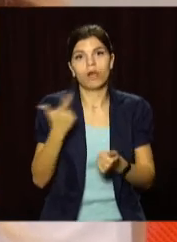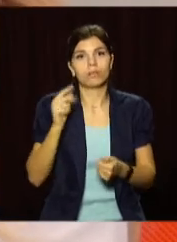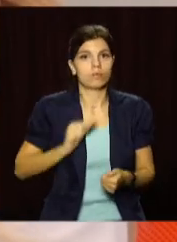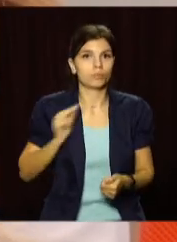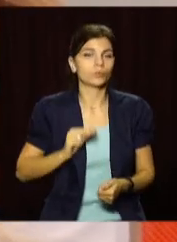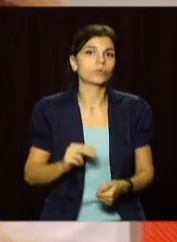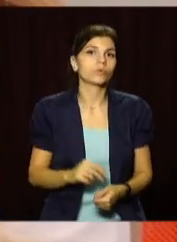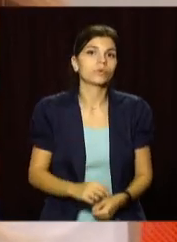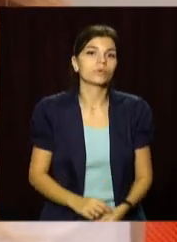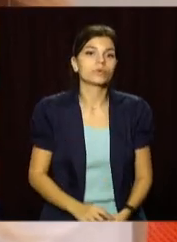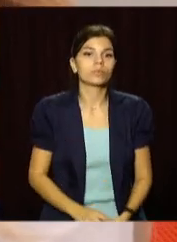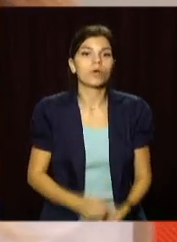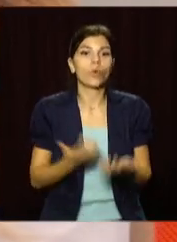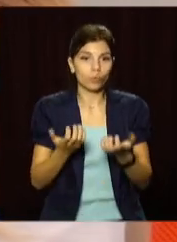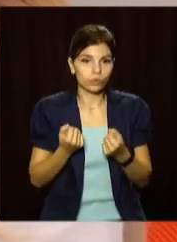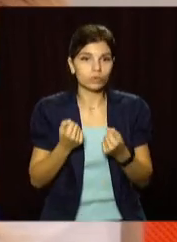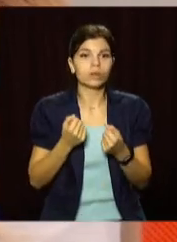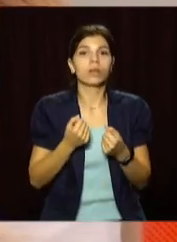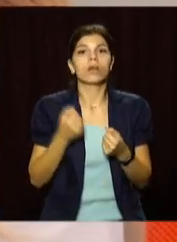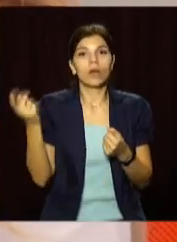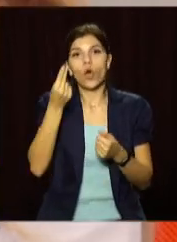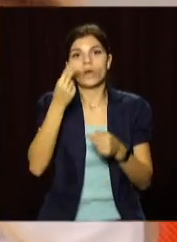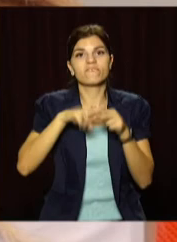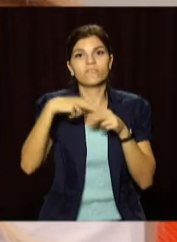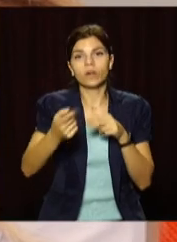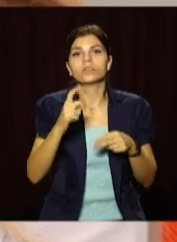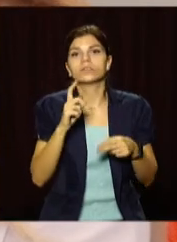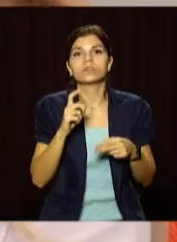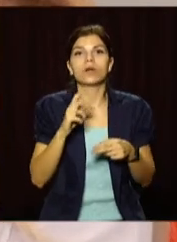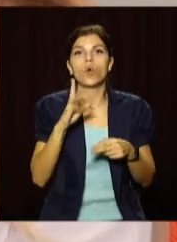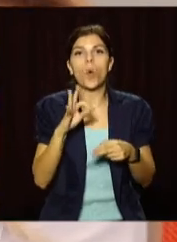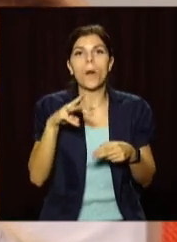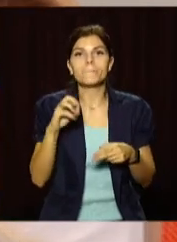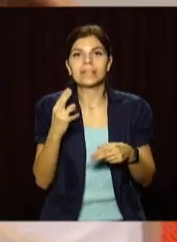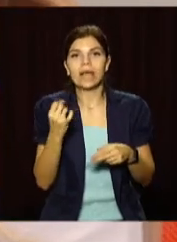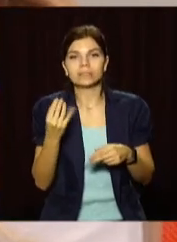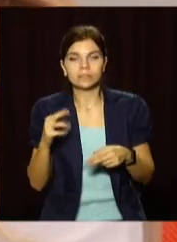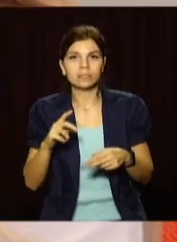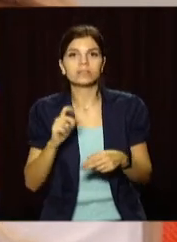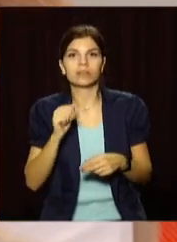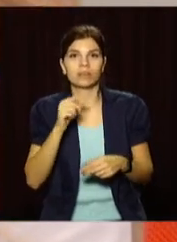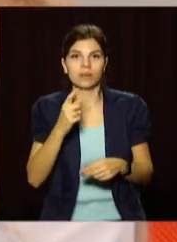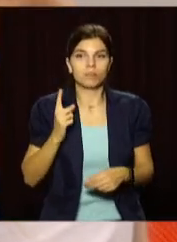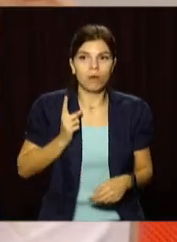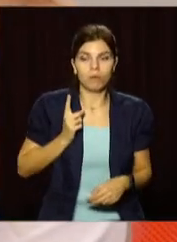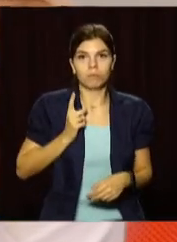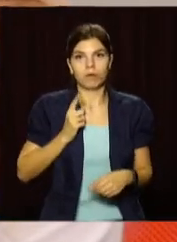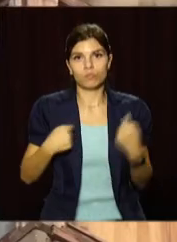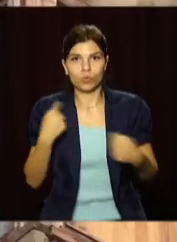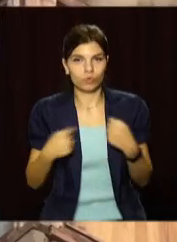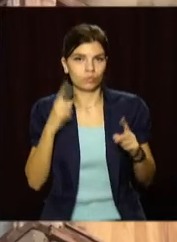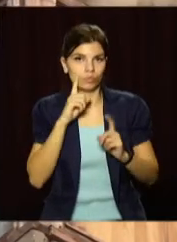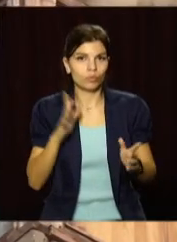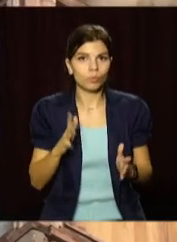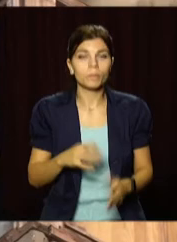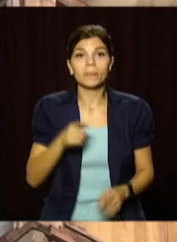грошову компенсацію за ненадану послугу, а також відновлюється, в принципі, процедура газопостачання.